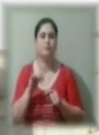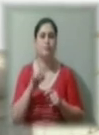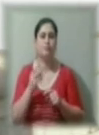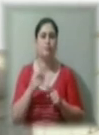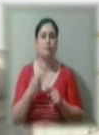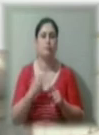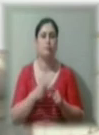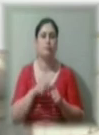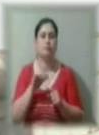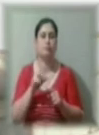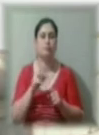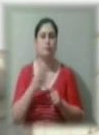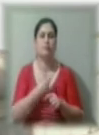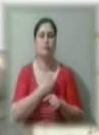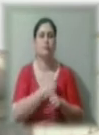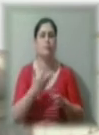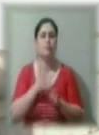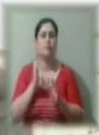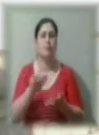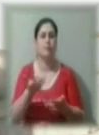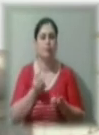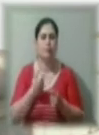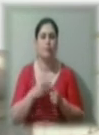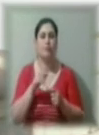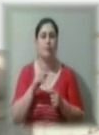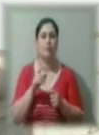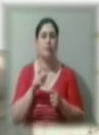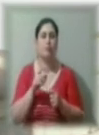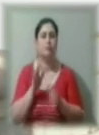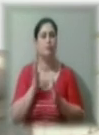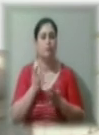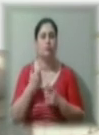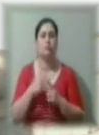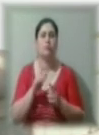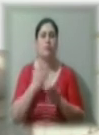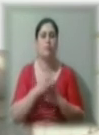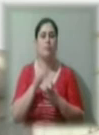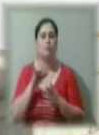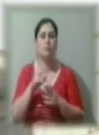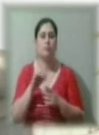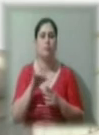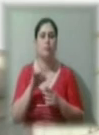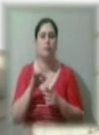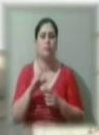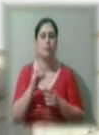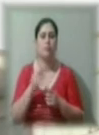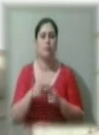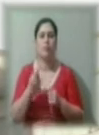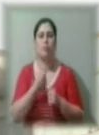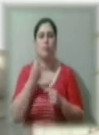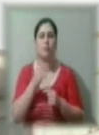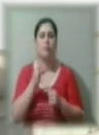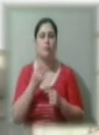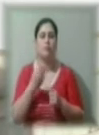лікарня, яка буде приймати, боронь Божий, пацієнтів з коронавірусною інфекцією. Це обласна інфекційна лікарня міні Горбачевського.